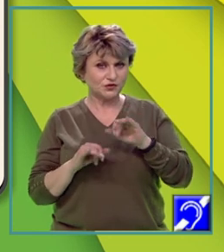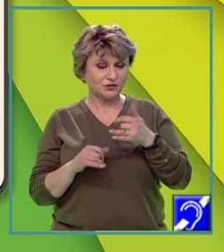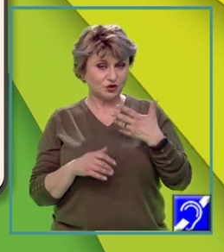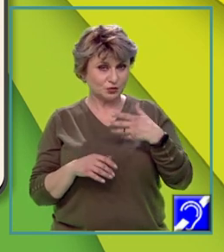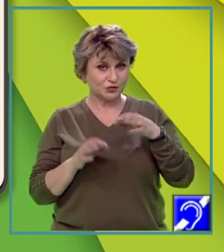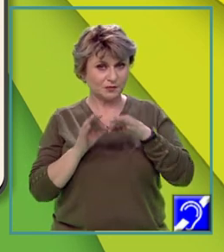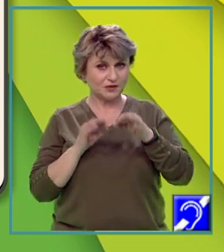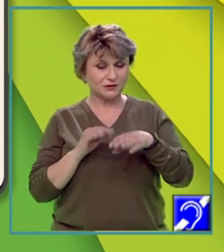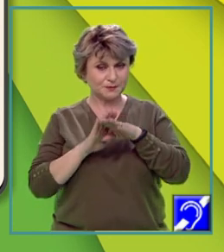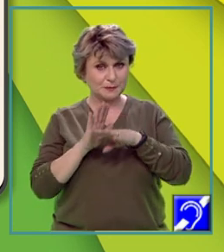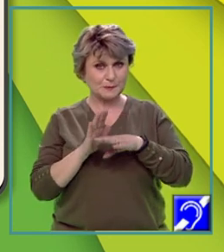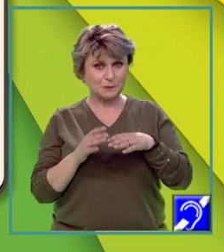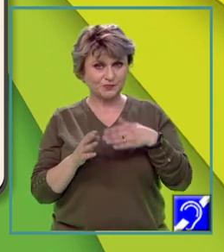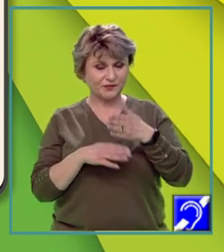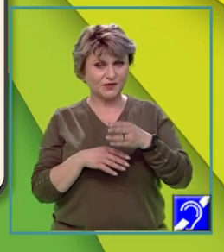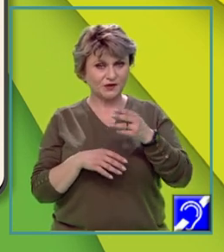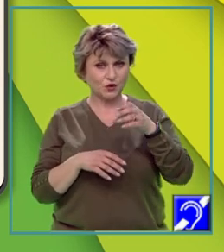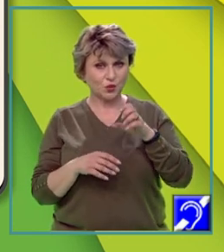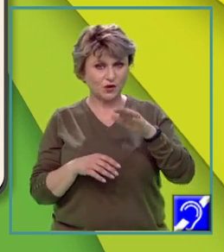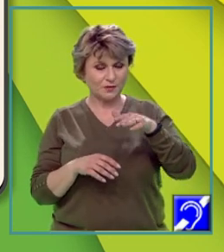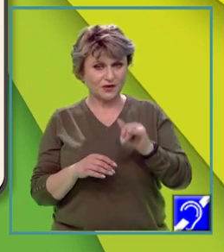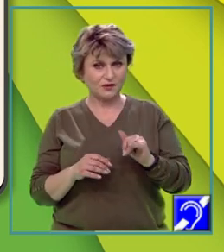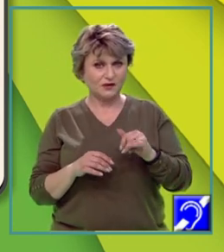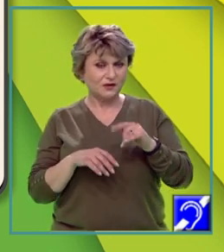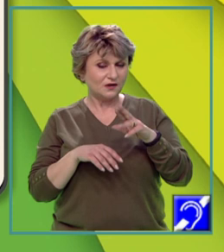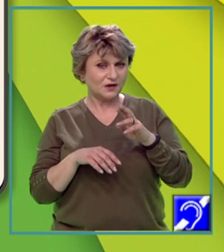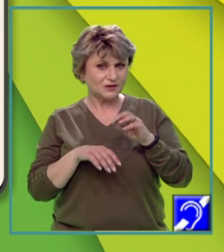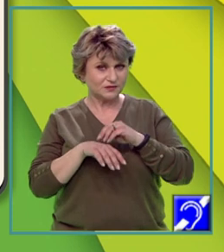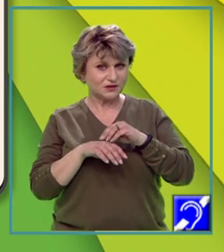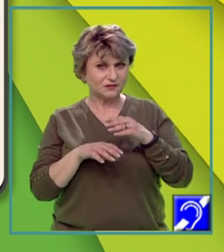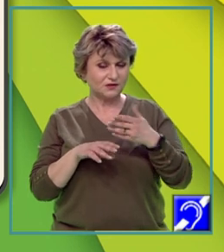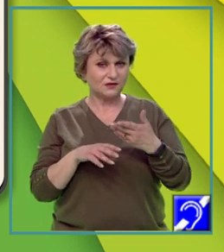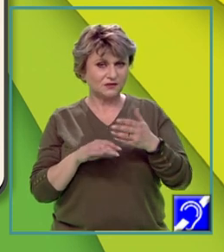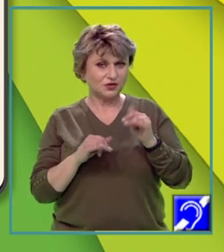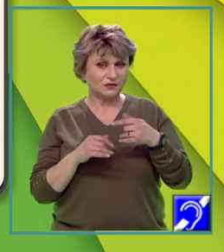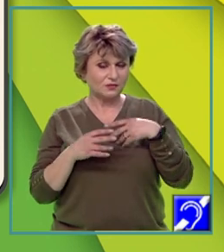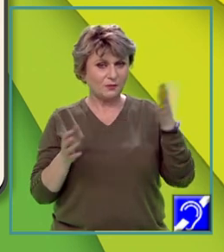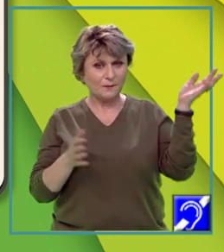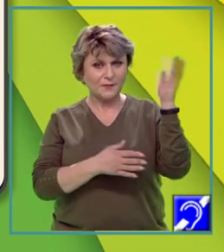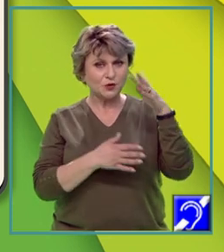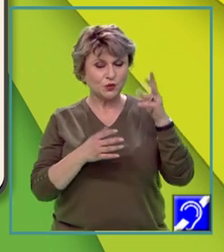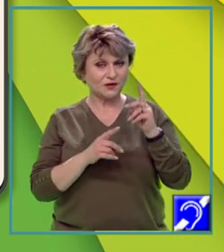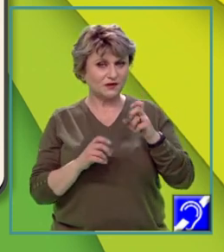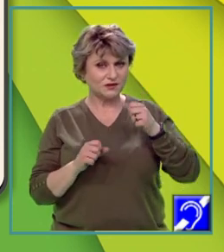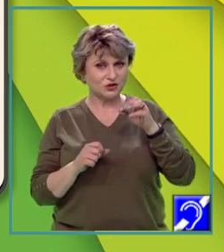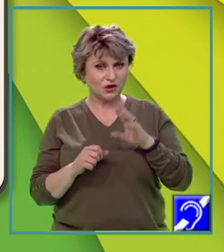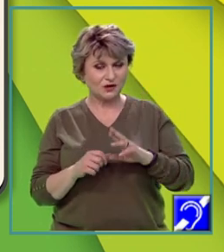caracterizează prin culmi rotunjite, cu petice de pădure de stejar,